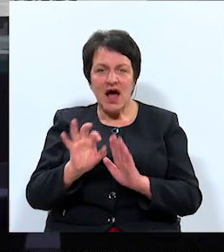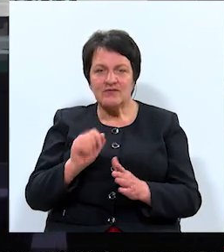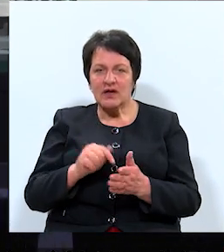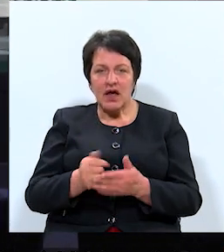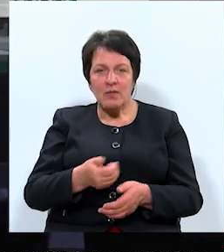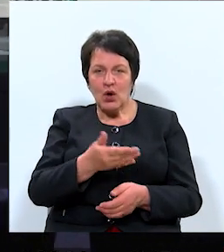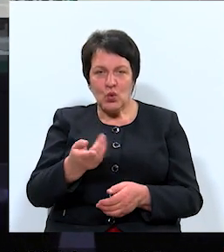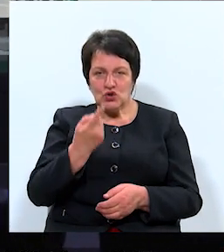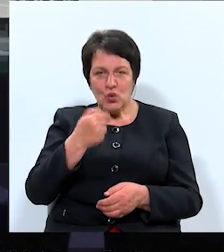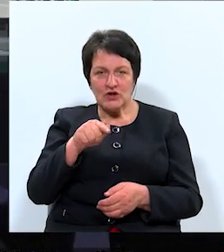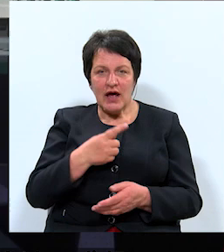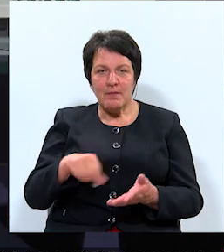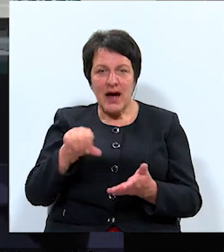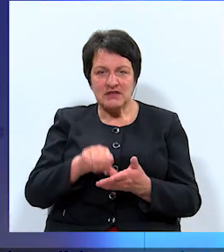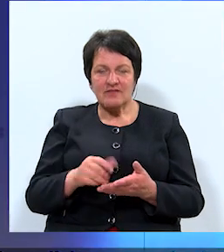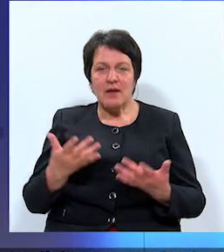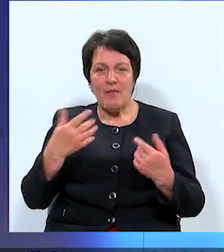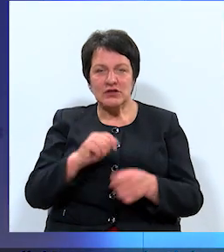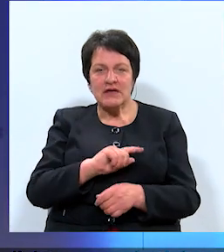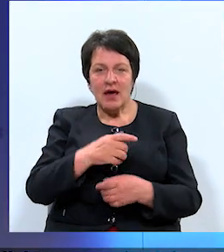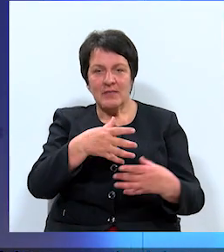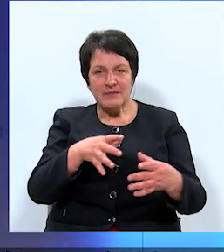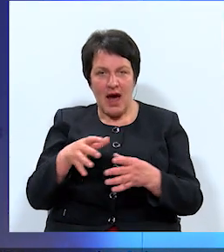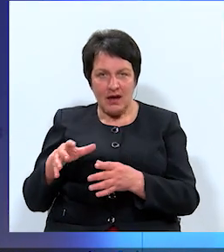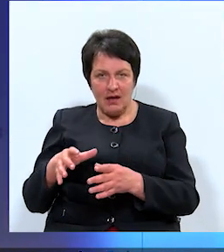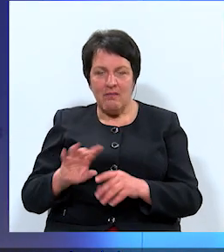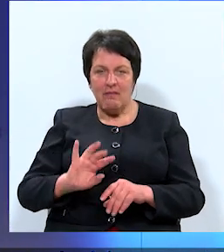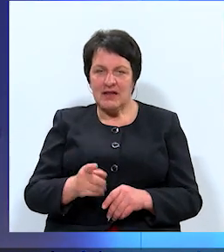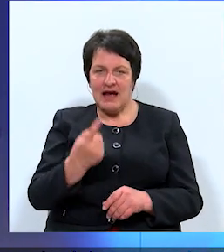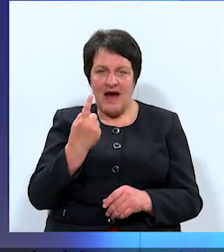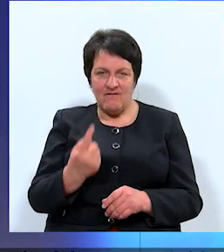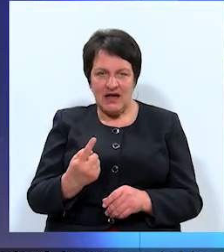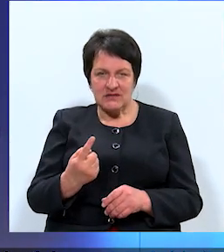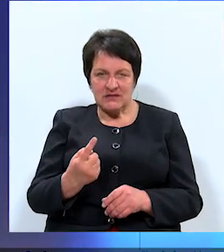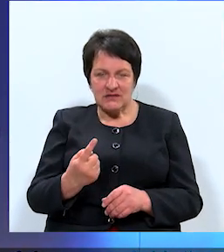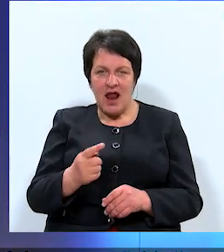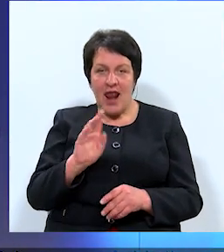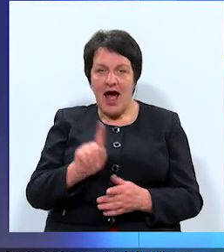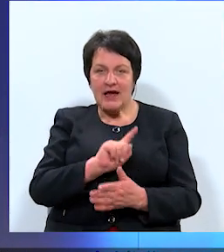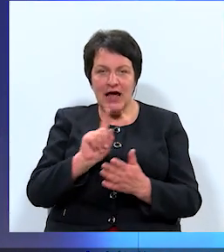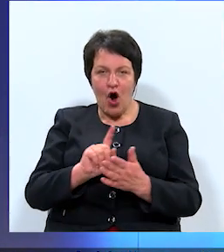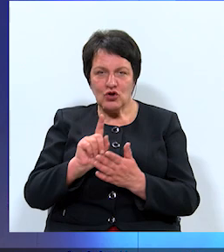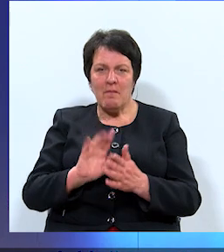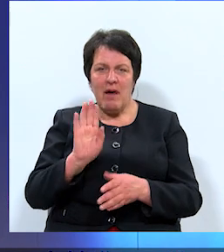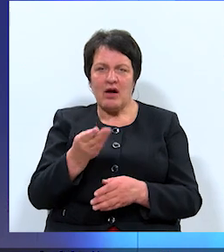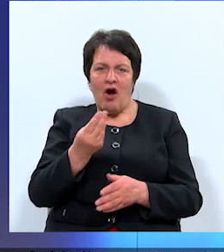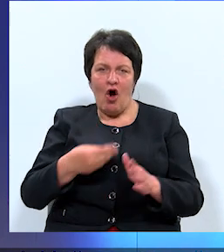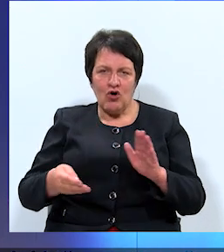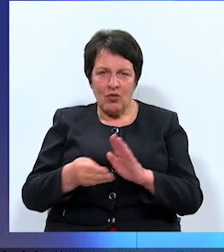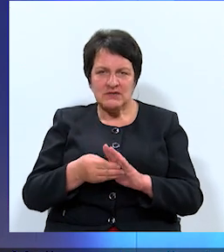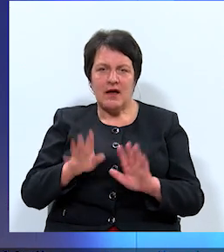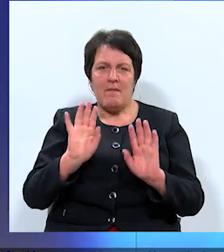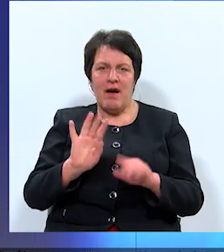kurš no šeit pārstāvētiem politiskiem spēkiem. Bet tikai viens, lai jautājumi par korupciju,